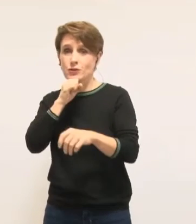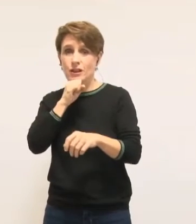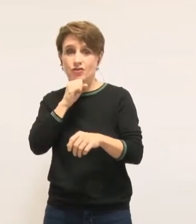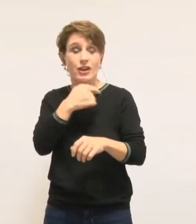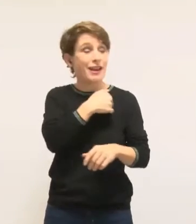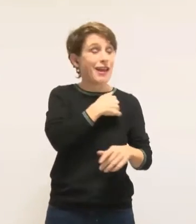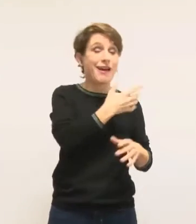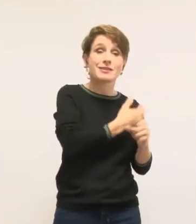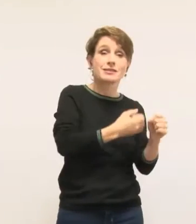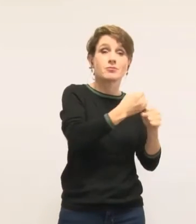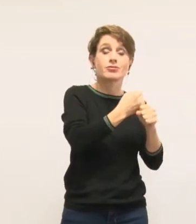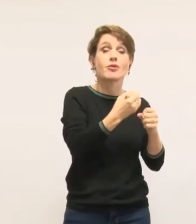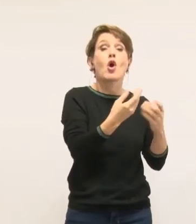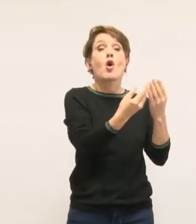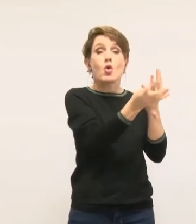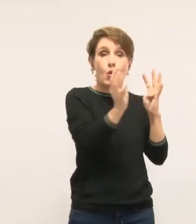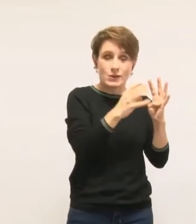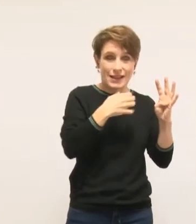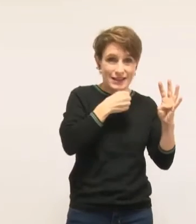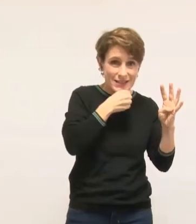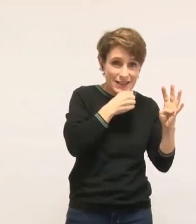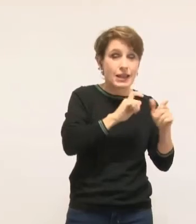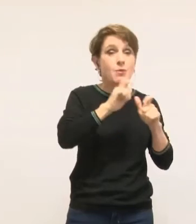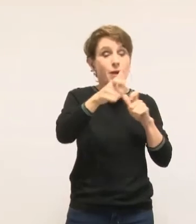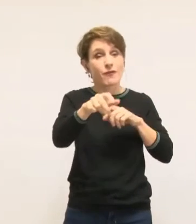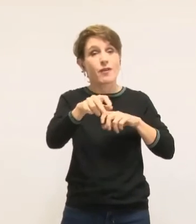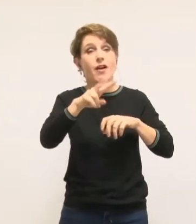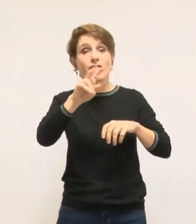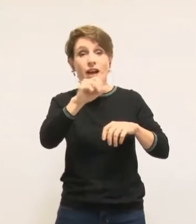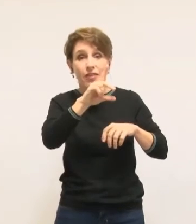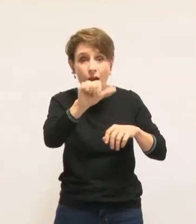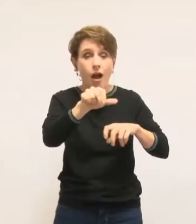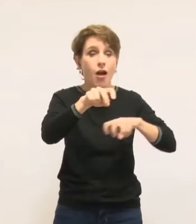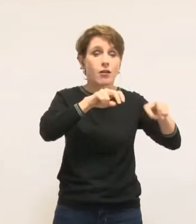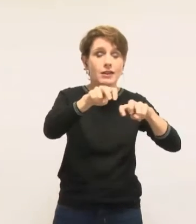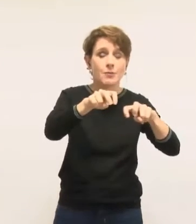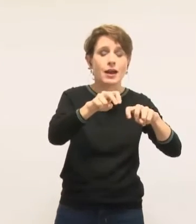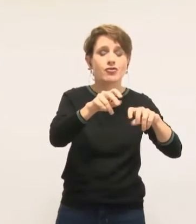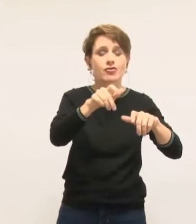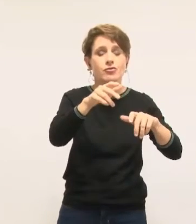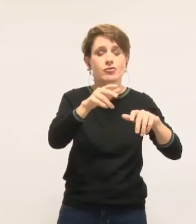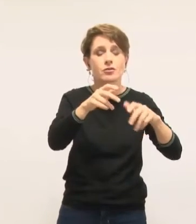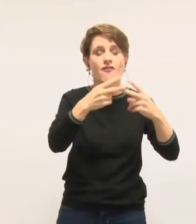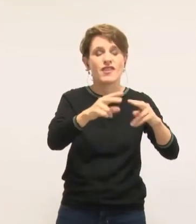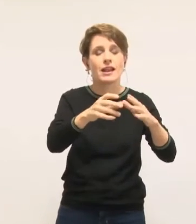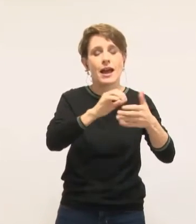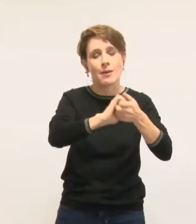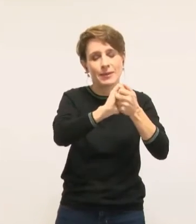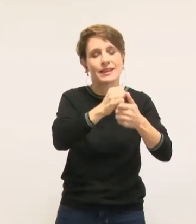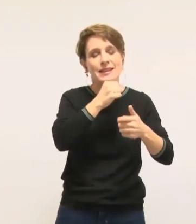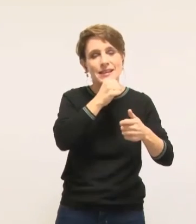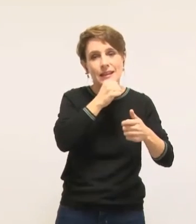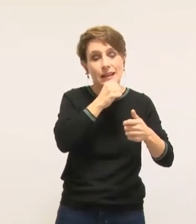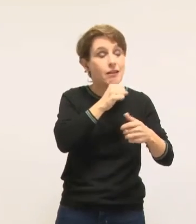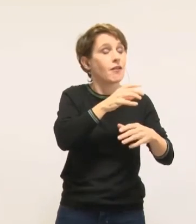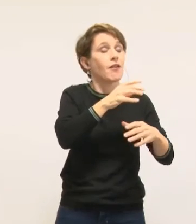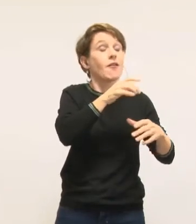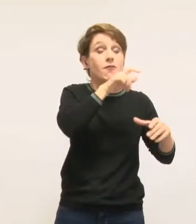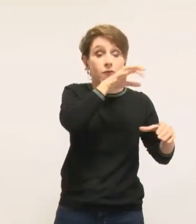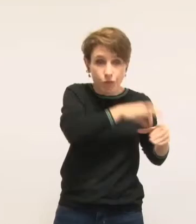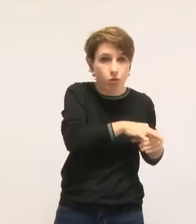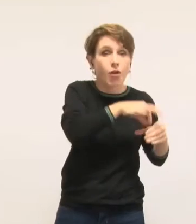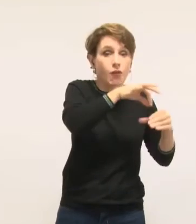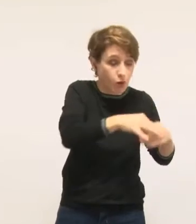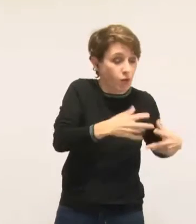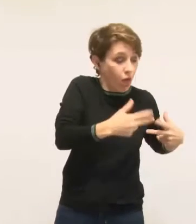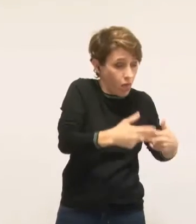aînés, puis la démarche ville amie des aînés. Comme nous aurions aussi, voire